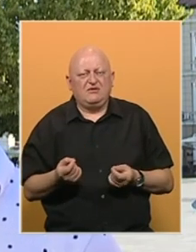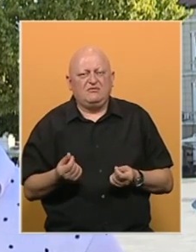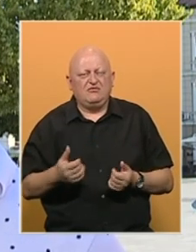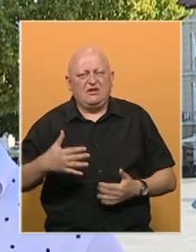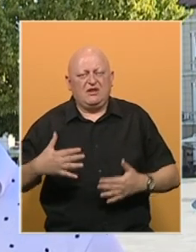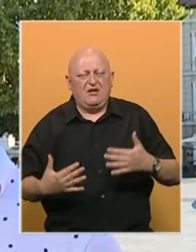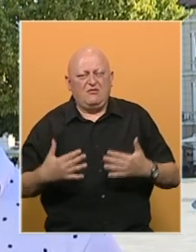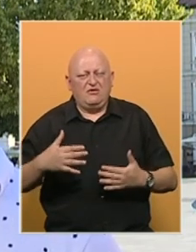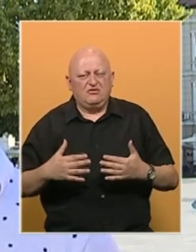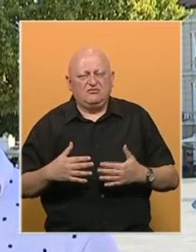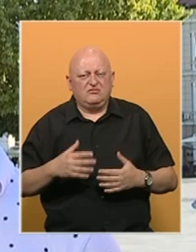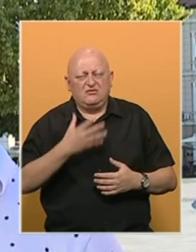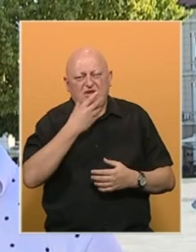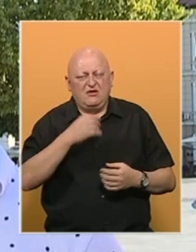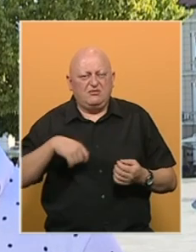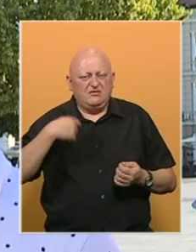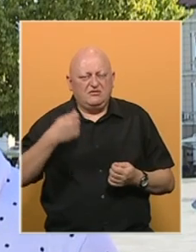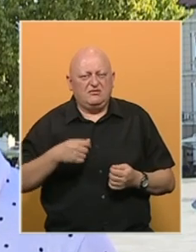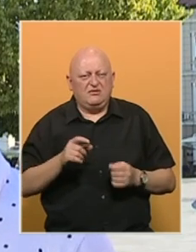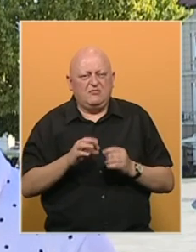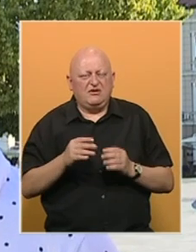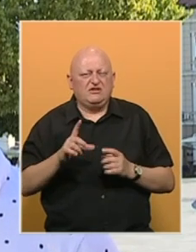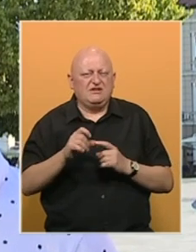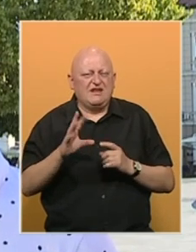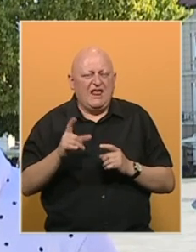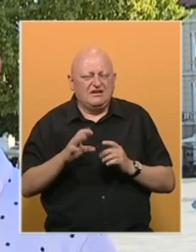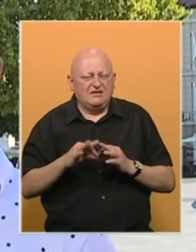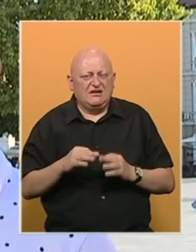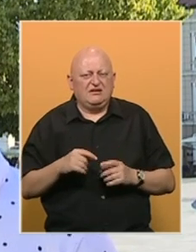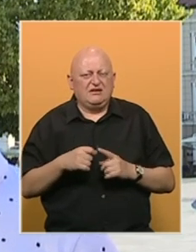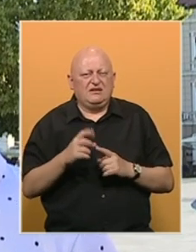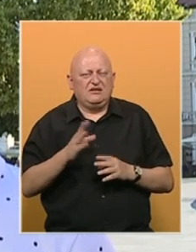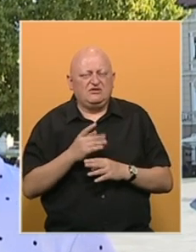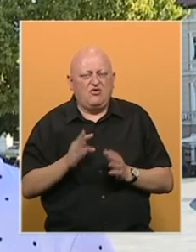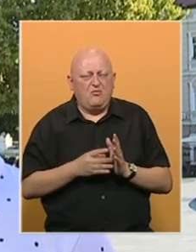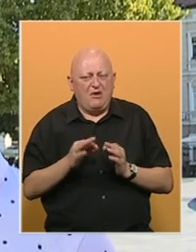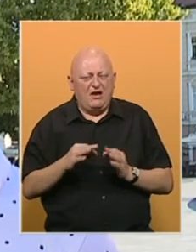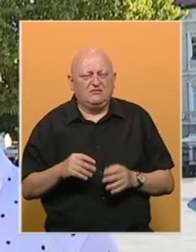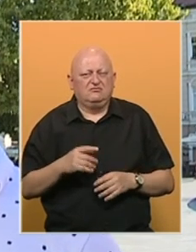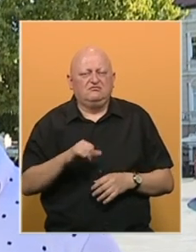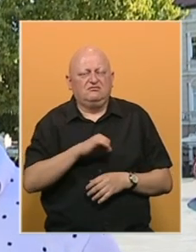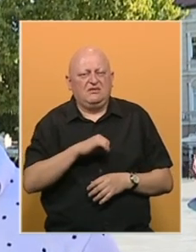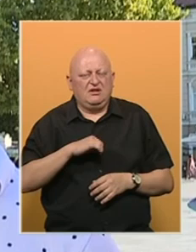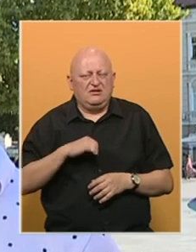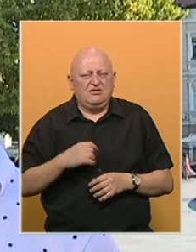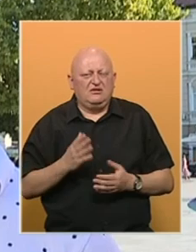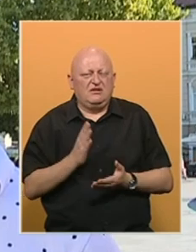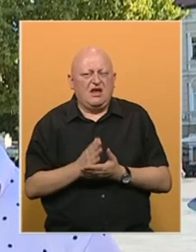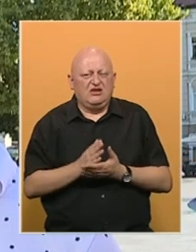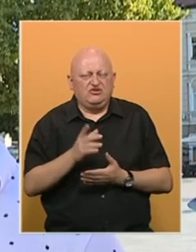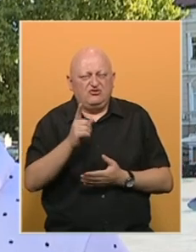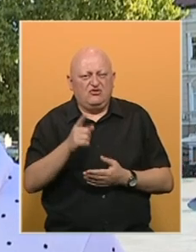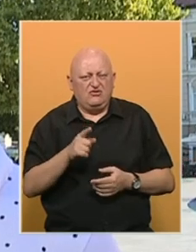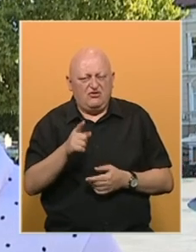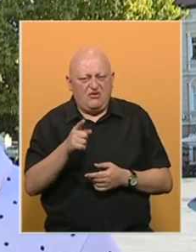plešu uz karipske plesove poput bačate, salse, kizombe. Interesantan je način to da